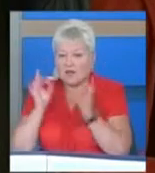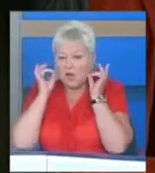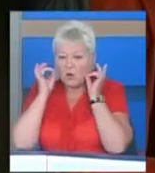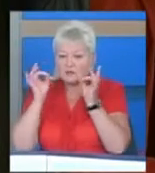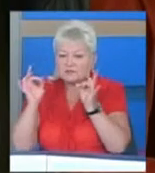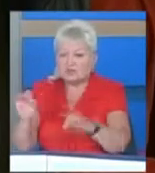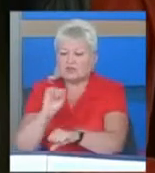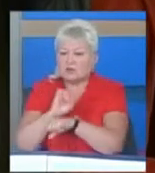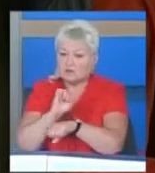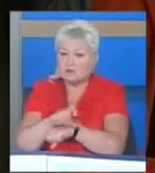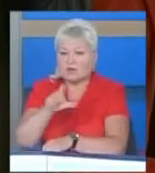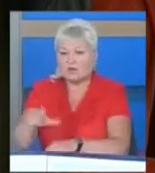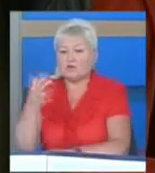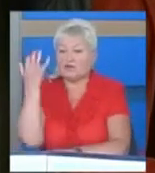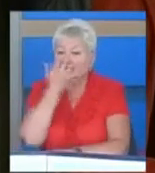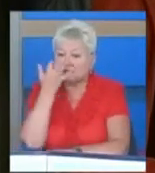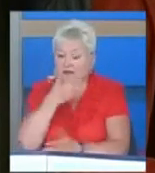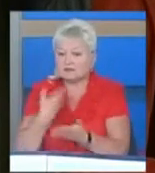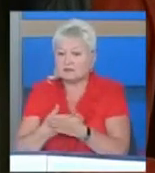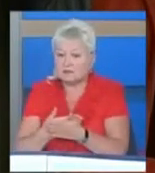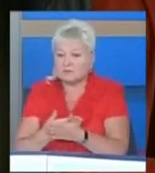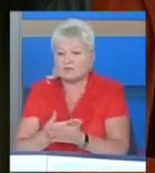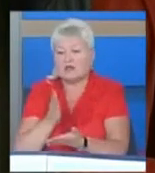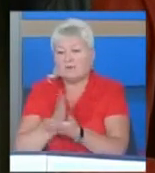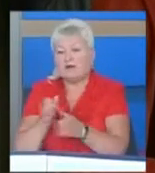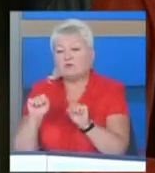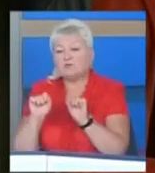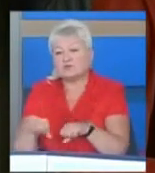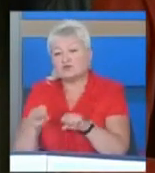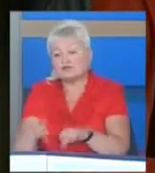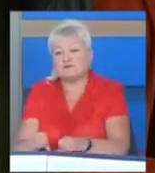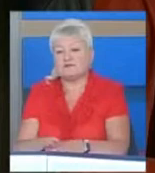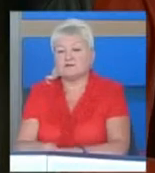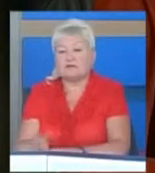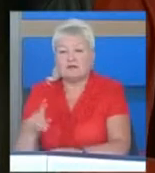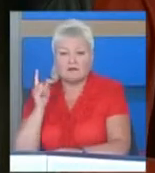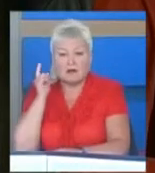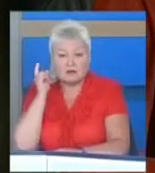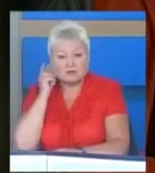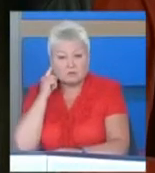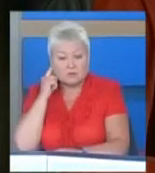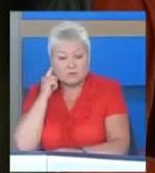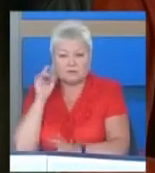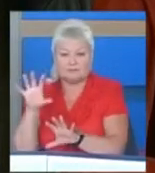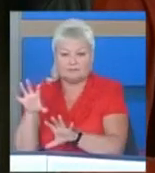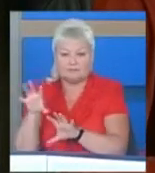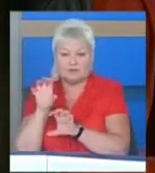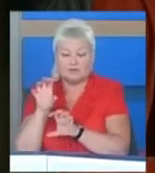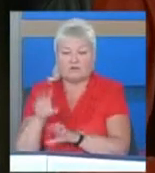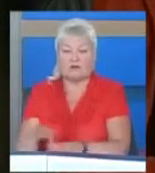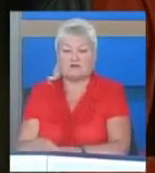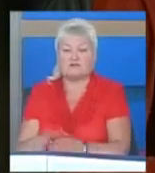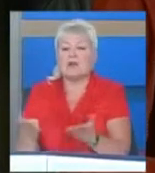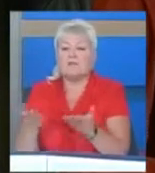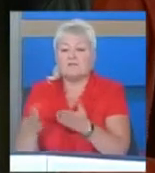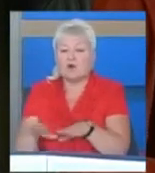навіть незрячі, допустимо, мають можливість вже на слух орієнтуватися, в